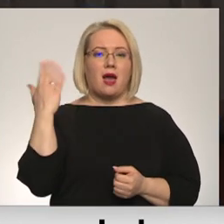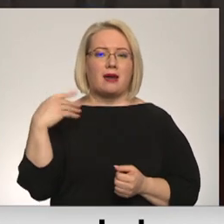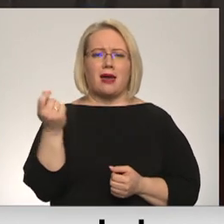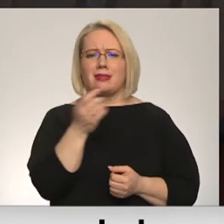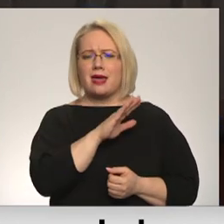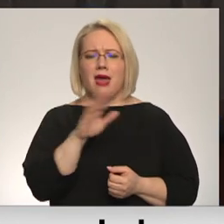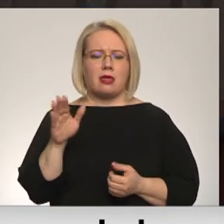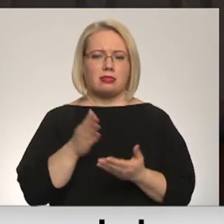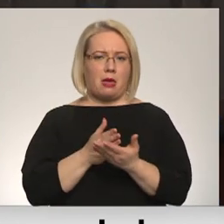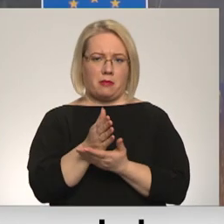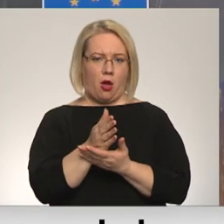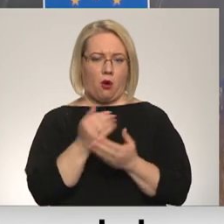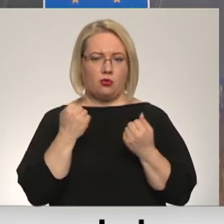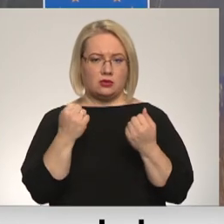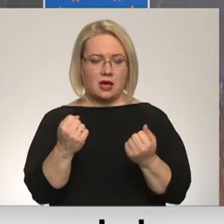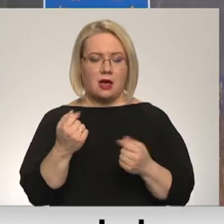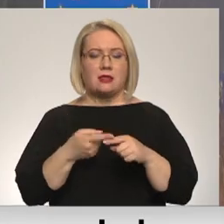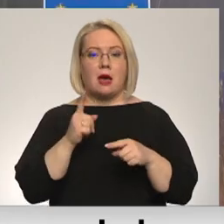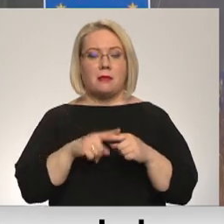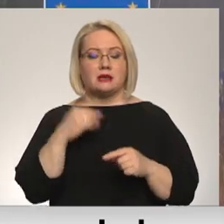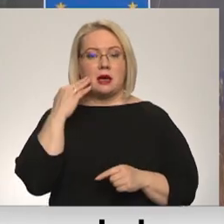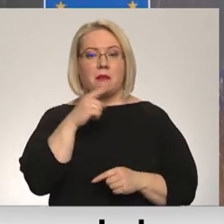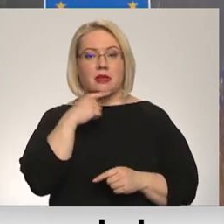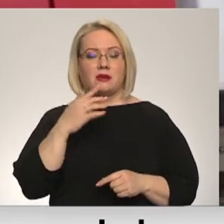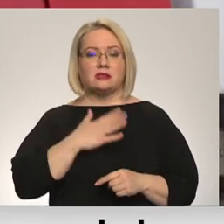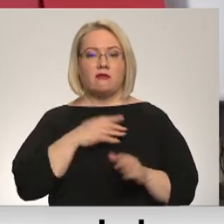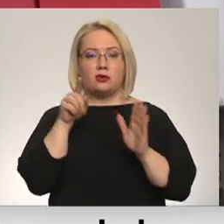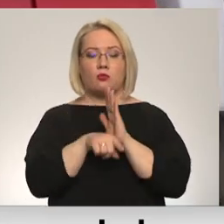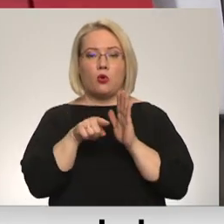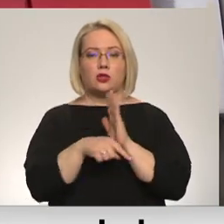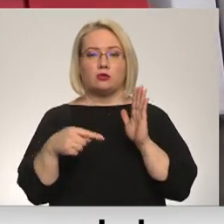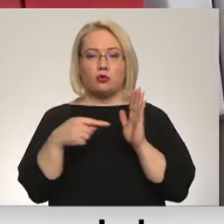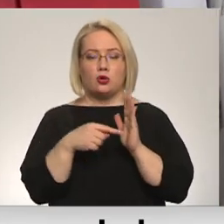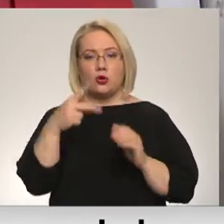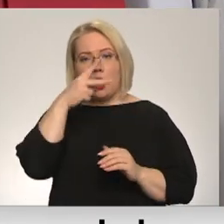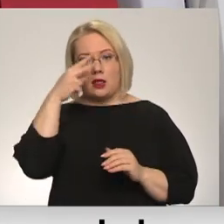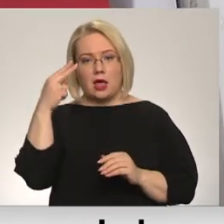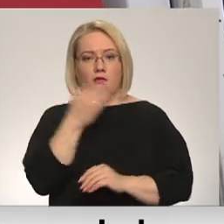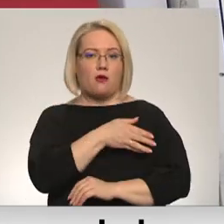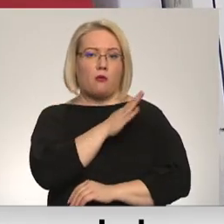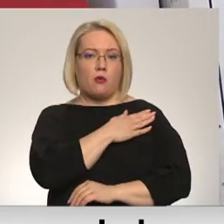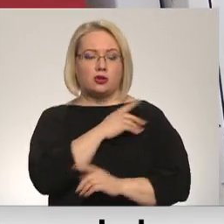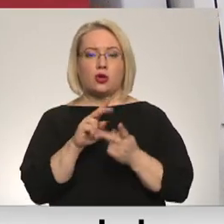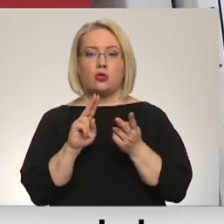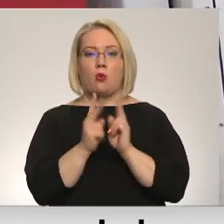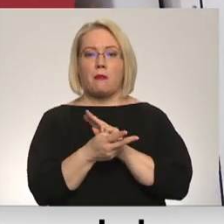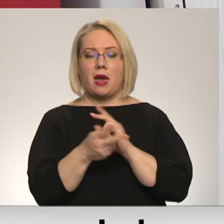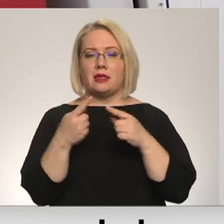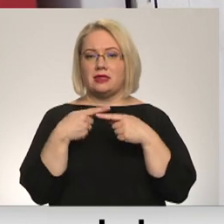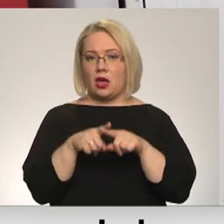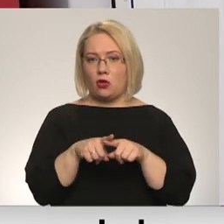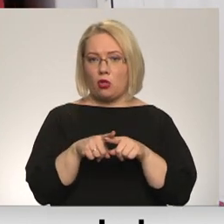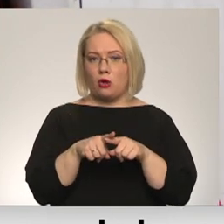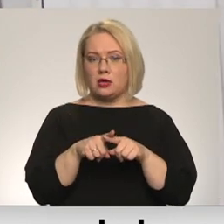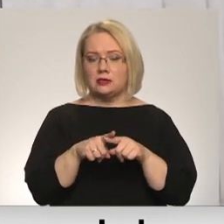Tas tāpēc, ka Baltkrievie savos muitas punktos no Lietuvas un Polijas puses nomainījusi tehnoloģijas.